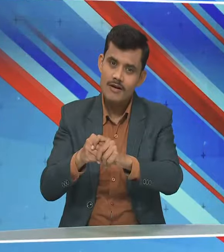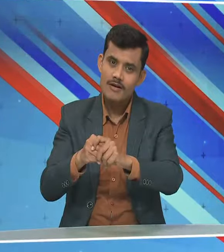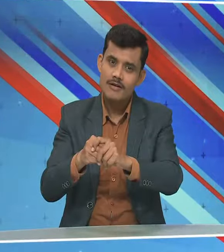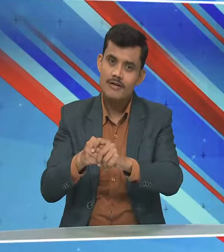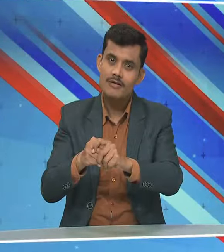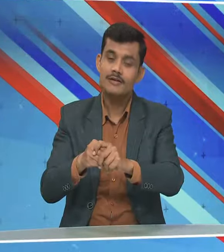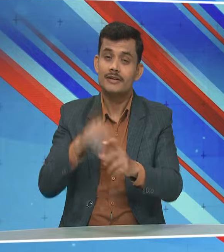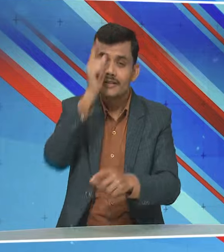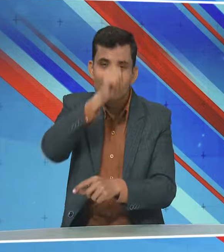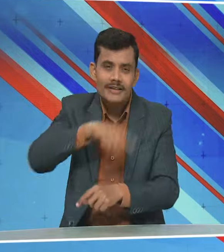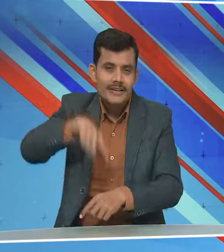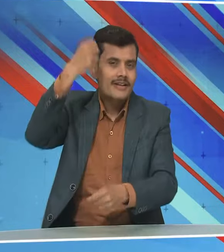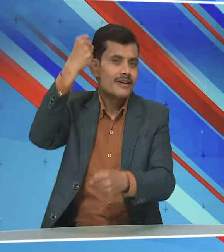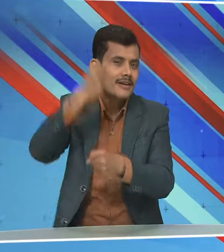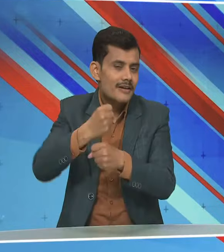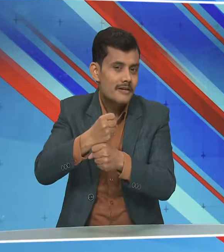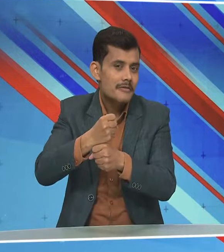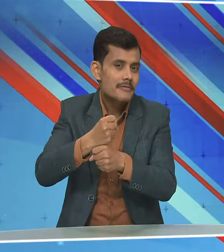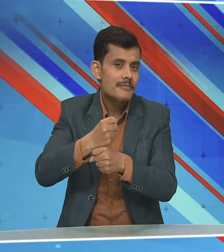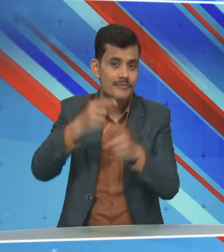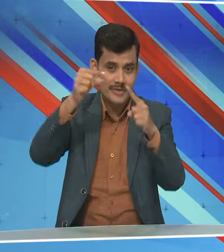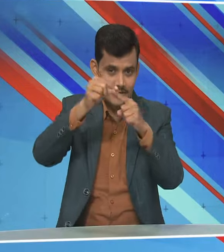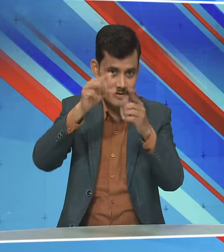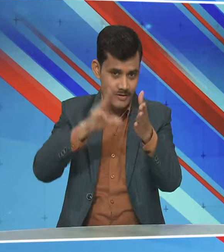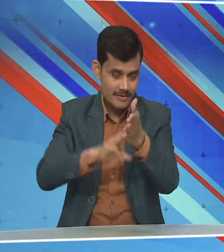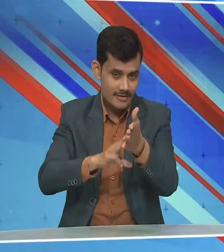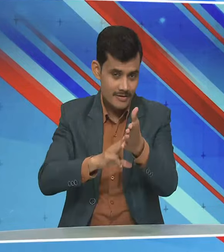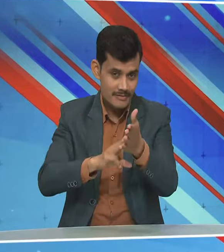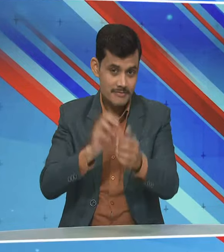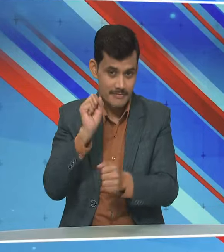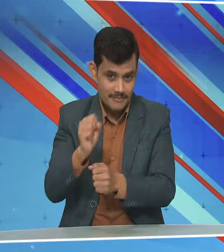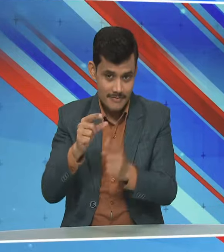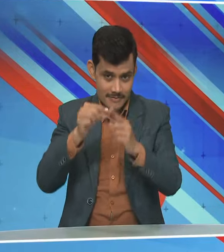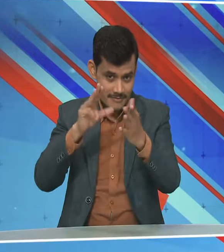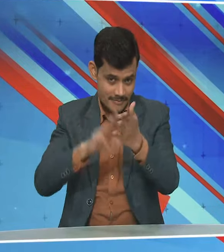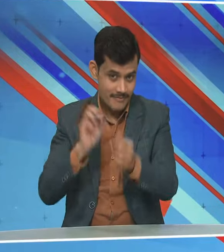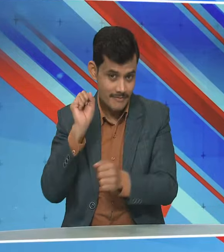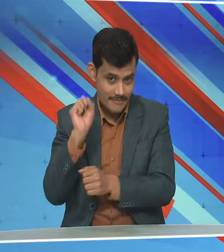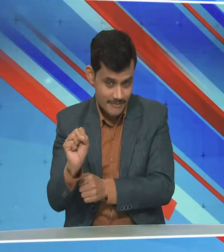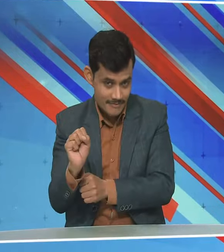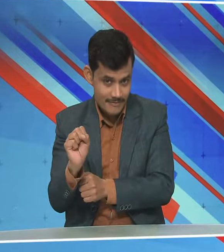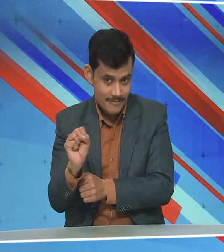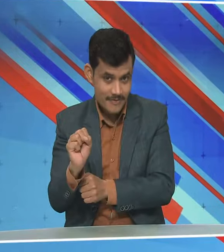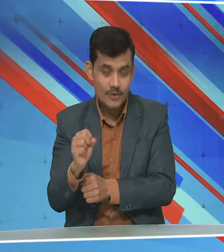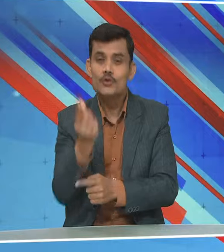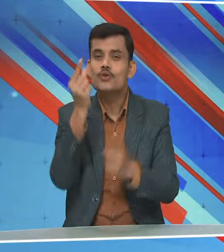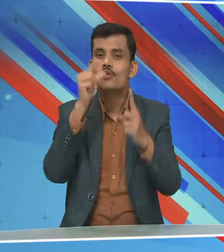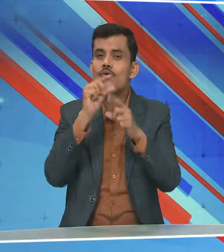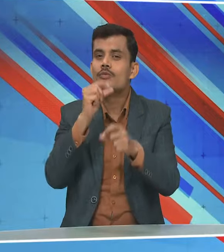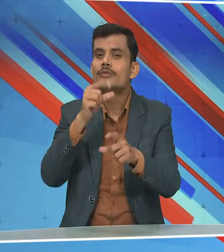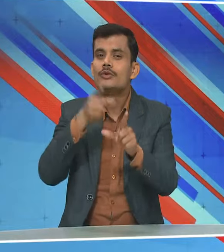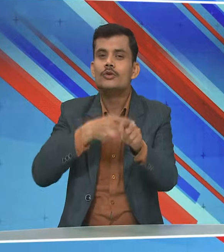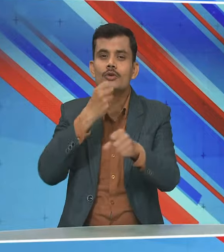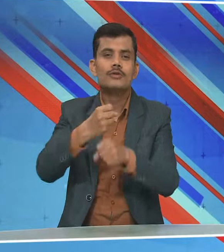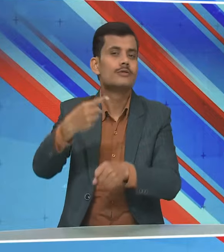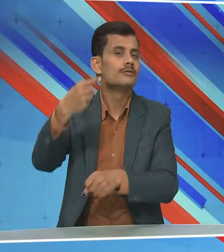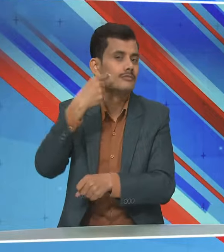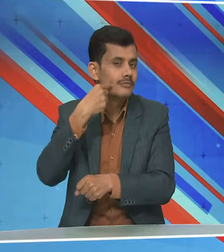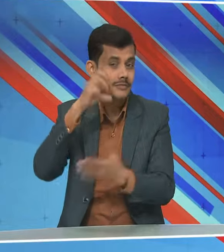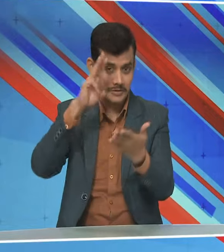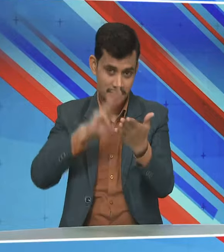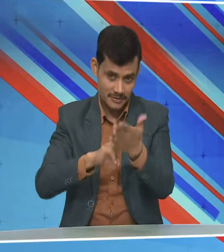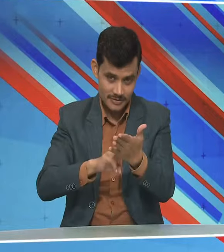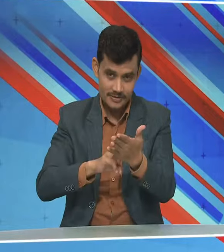इंडिया गवर्मेंट की मोड़ी जी का और उपी में सियम योगी जी का